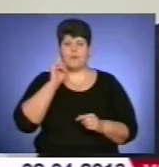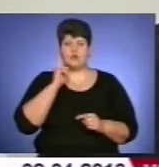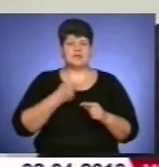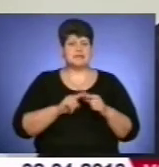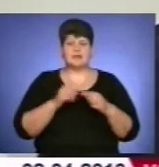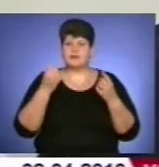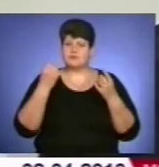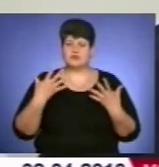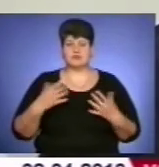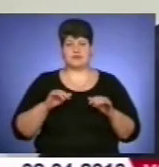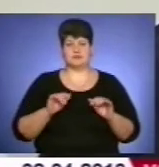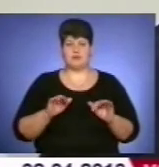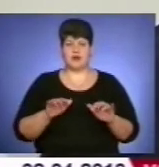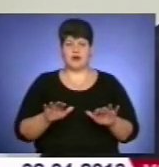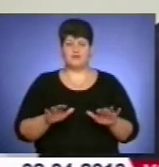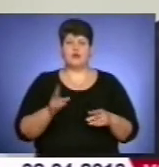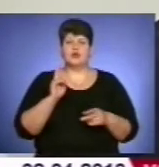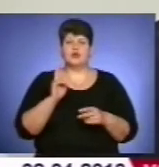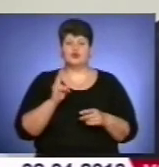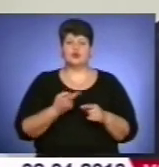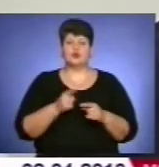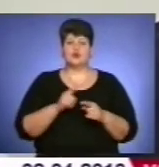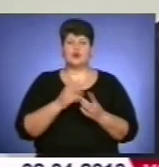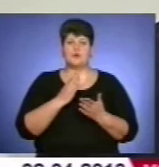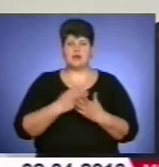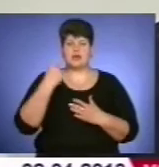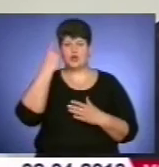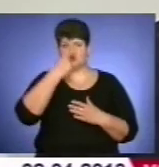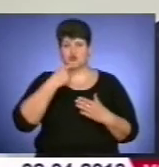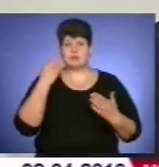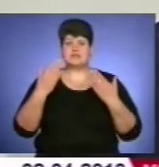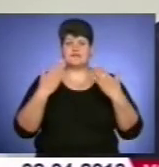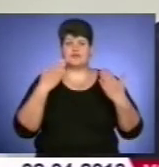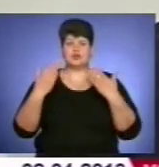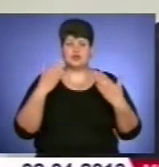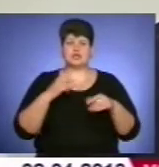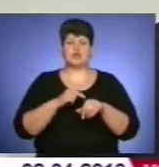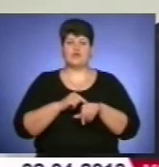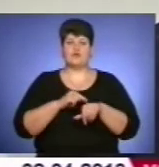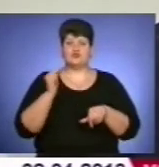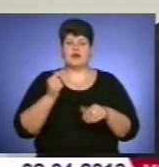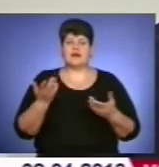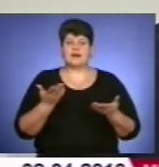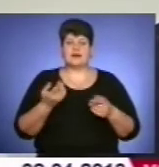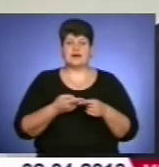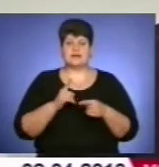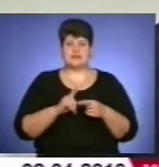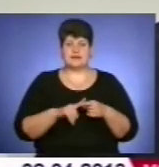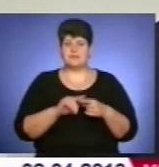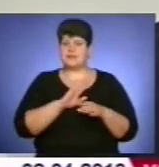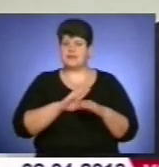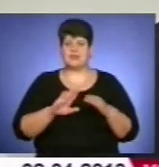проста і легка справа. І хто до цього десь має особисте відношення, то відчуває, яка це непроста